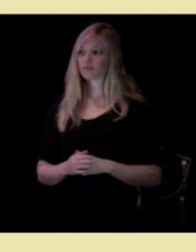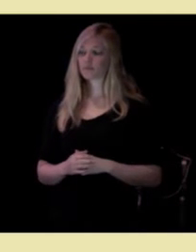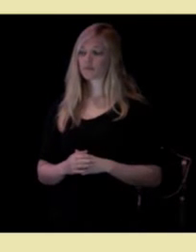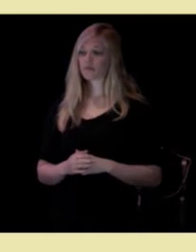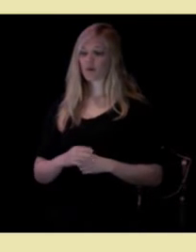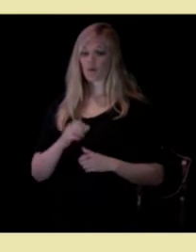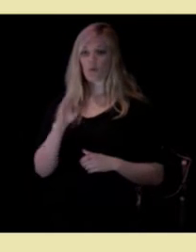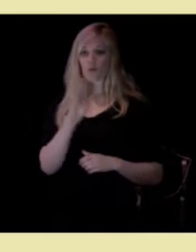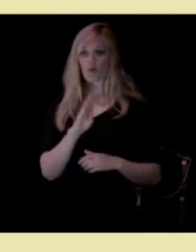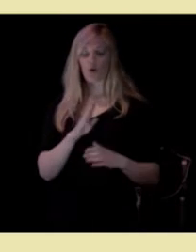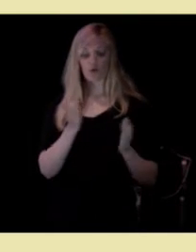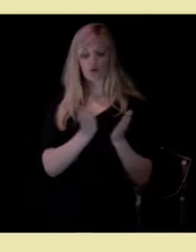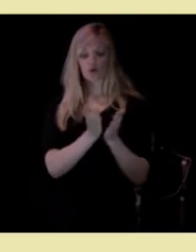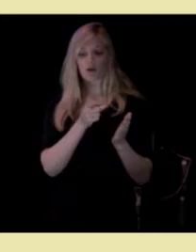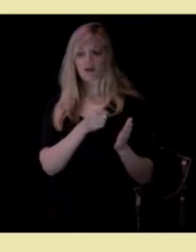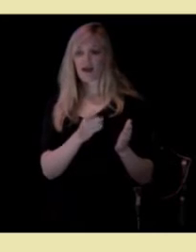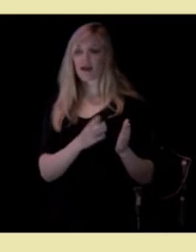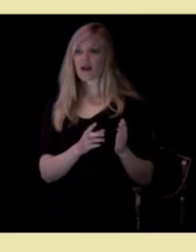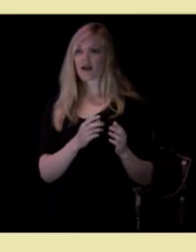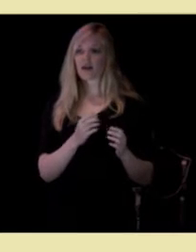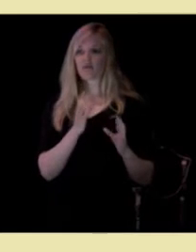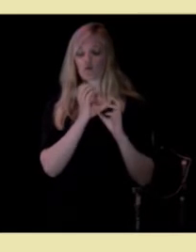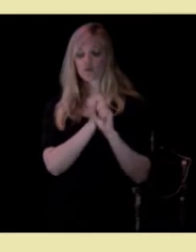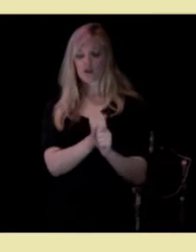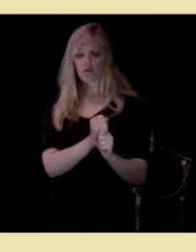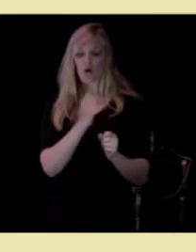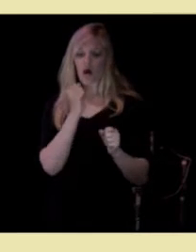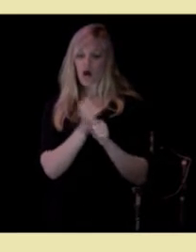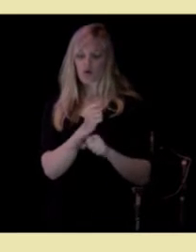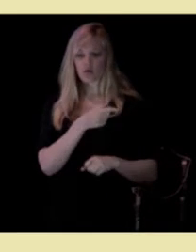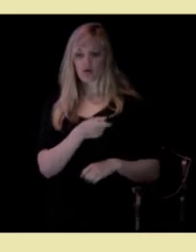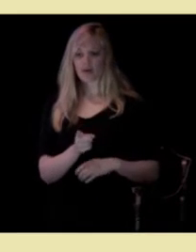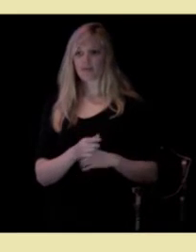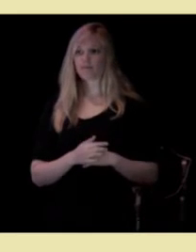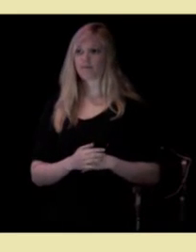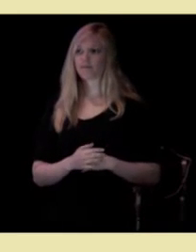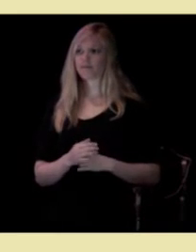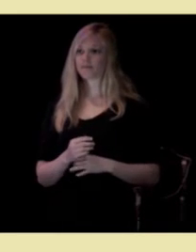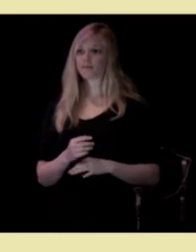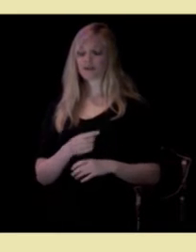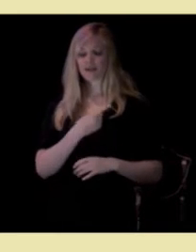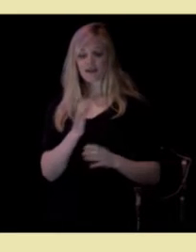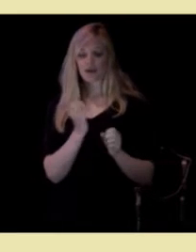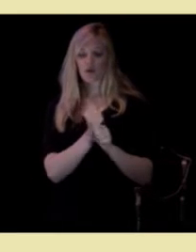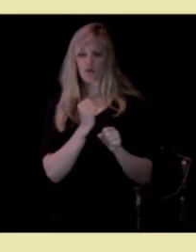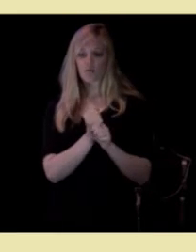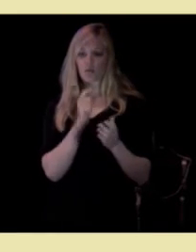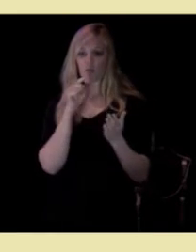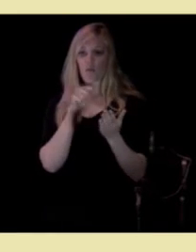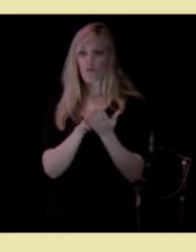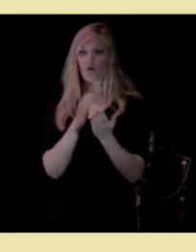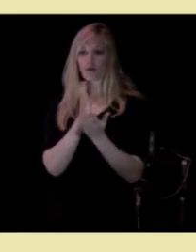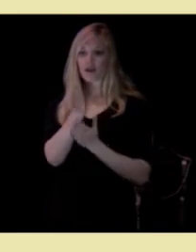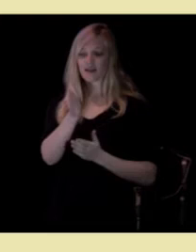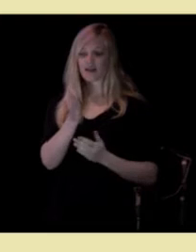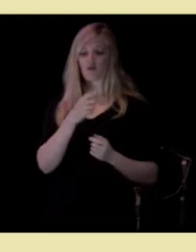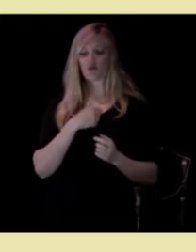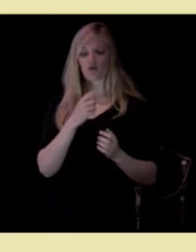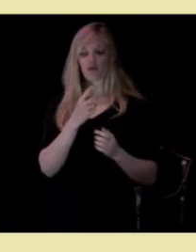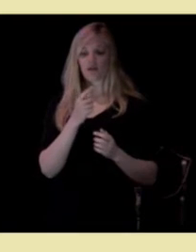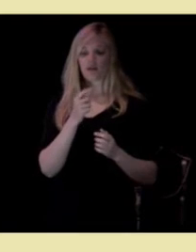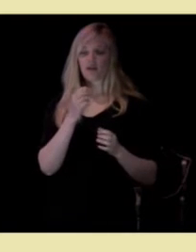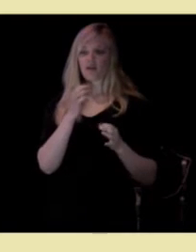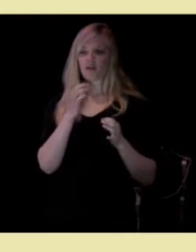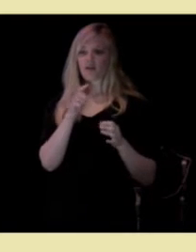På Bjørn Holt skole er de opptatt av akkurat det. De arbeider i målrette for å finne årsaken